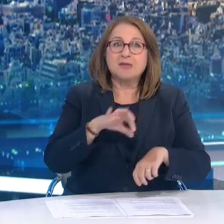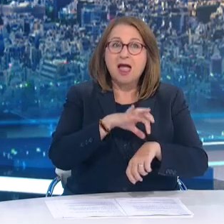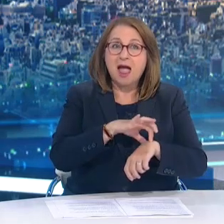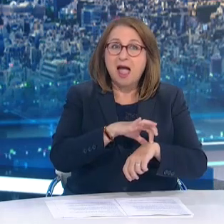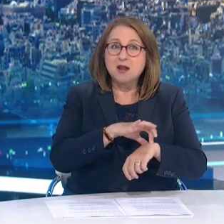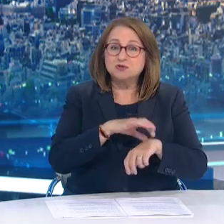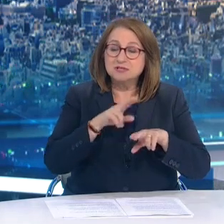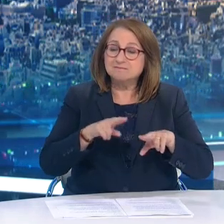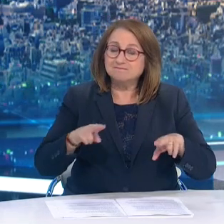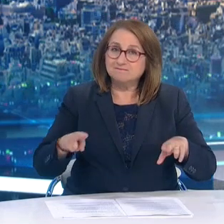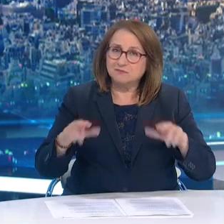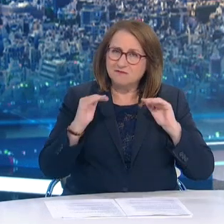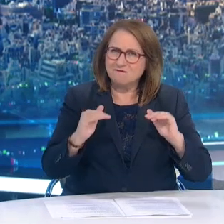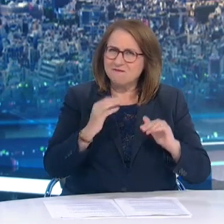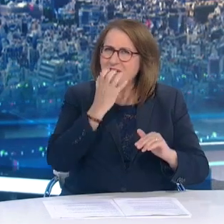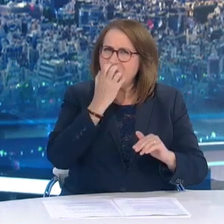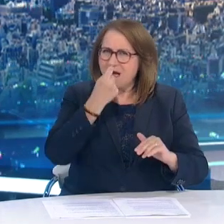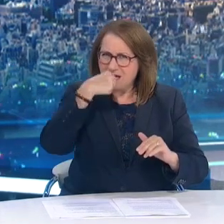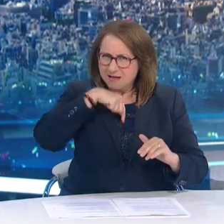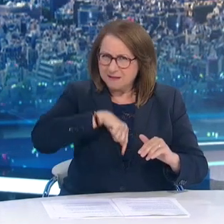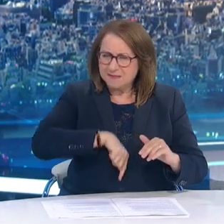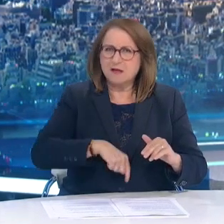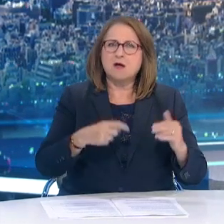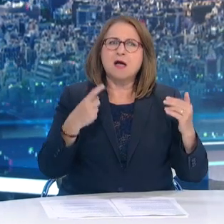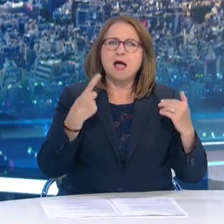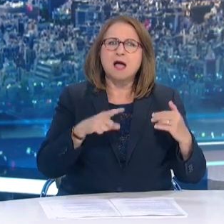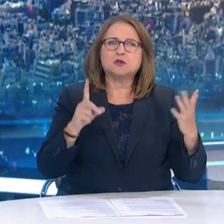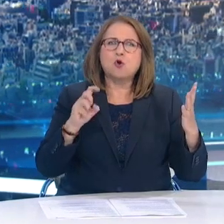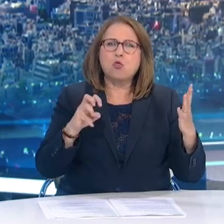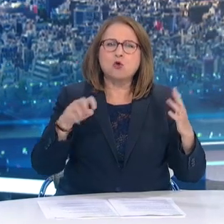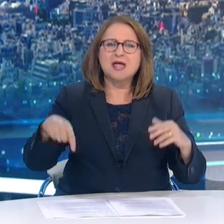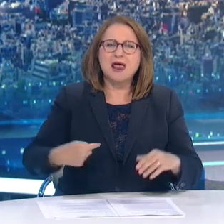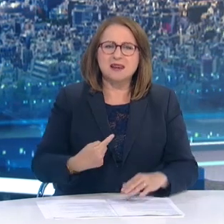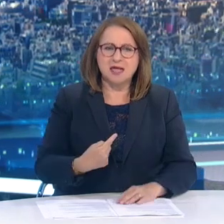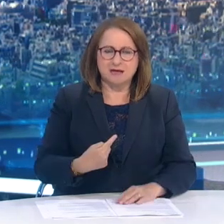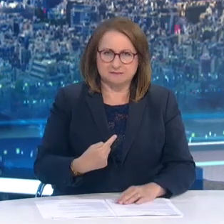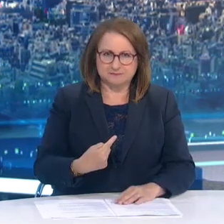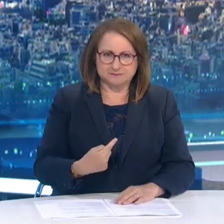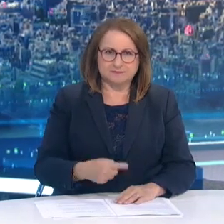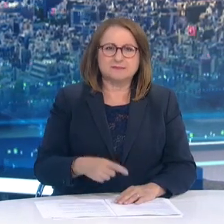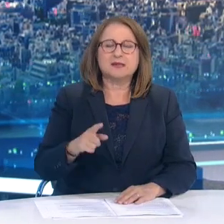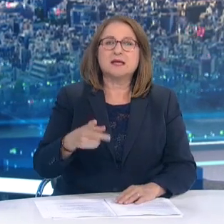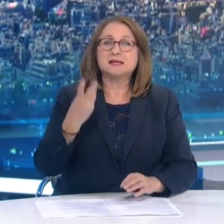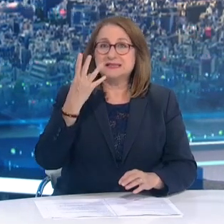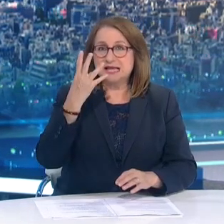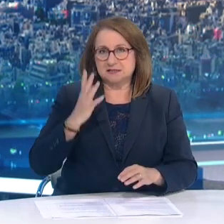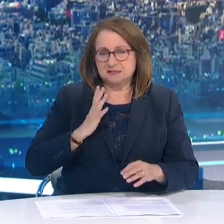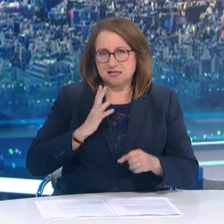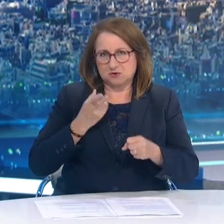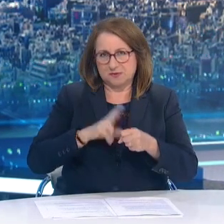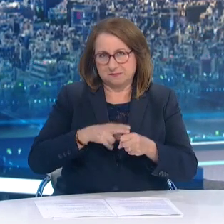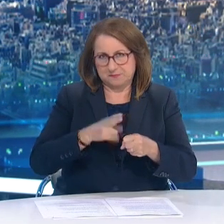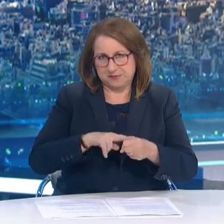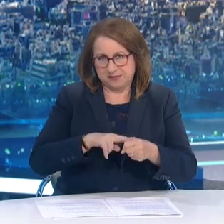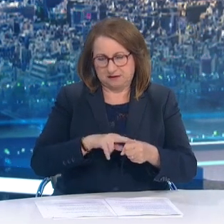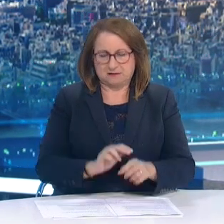παραμένουν να νοσηλεύουν διασωληνωμένοι ανέχτησε 189. Κατά διάκεια των τελευταίων 24 ωρών, τέσσερις συνάνθρωποι μας έχασαν